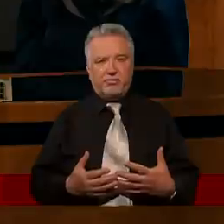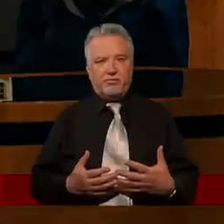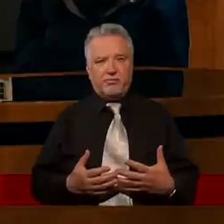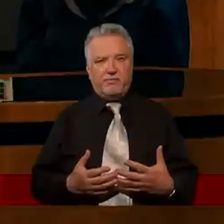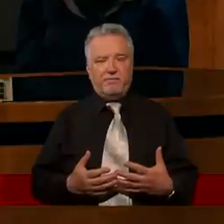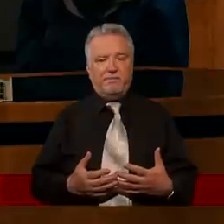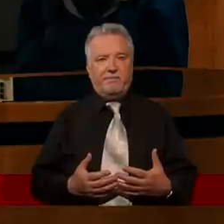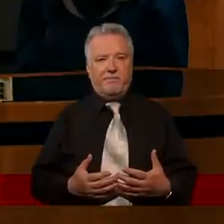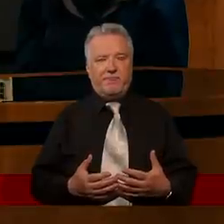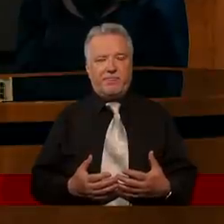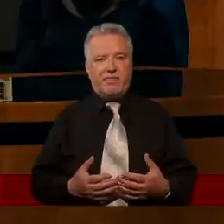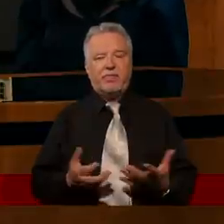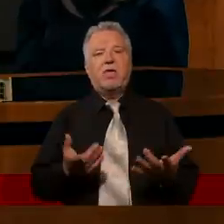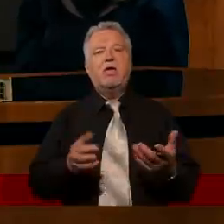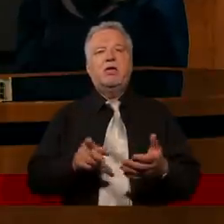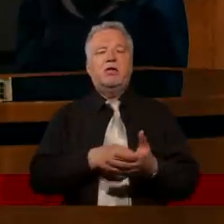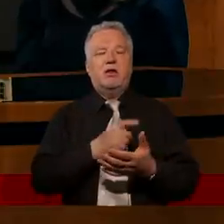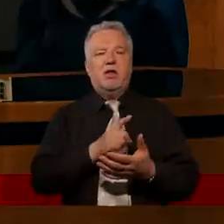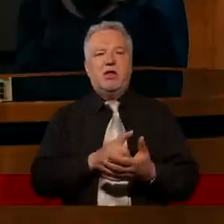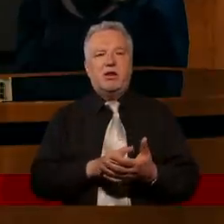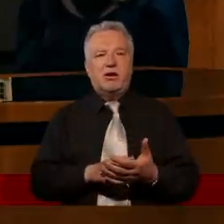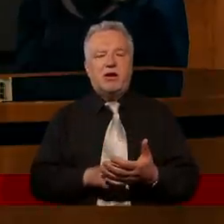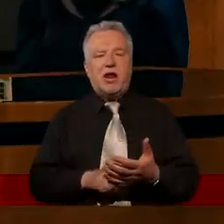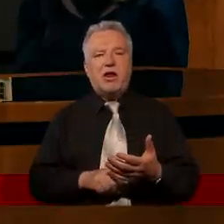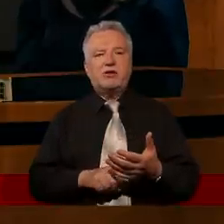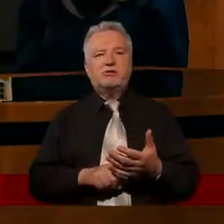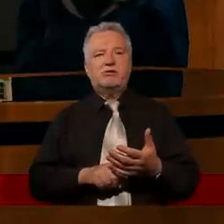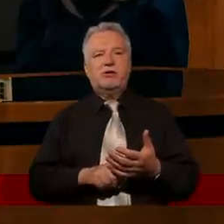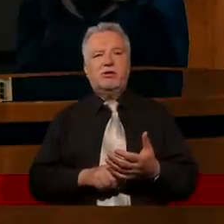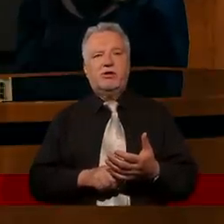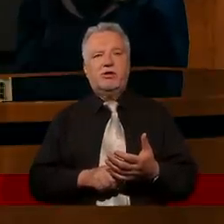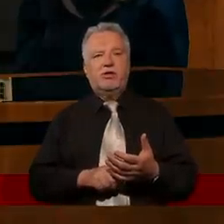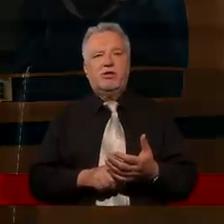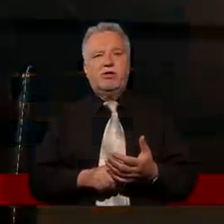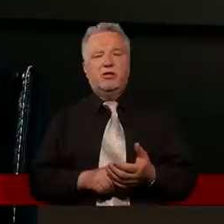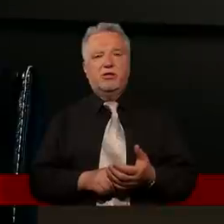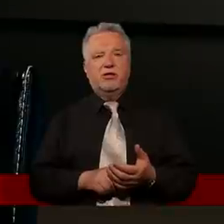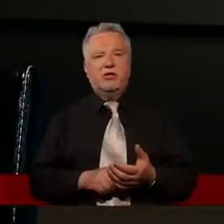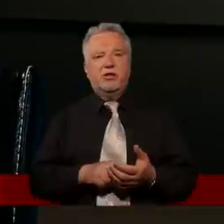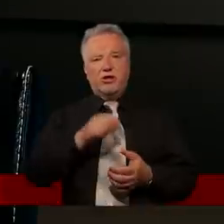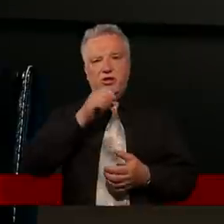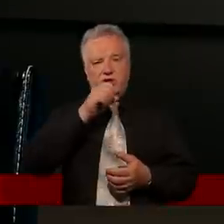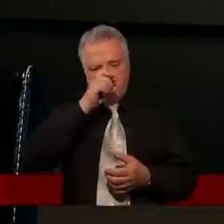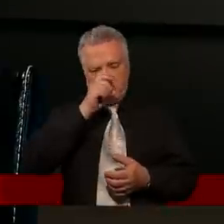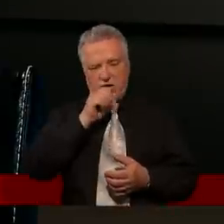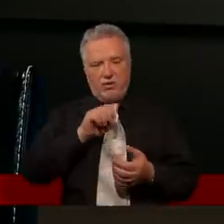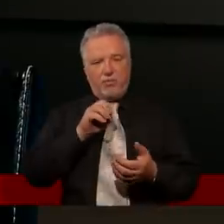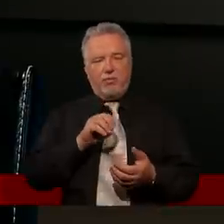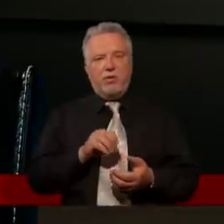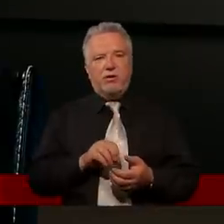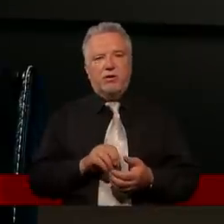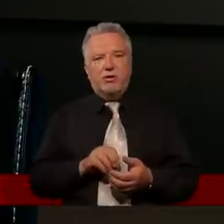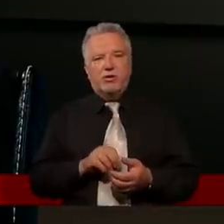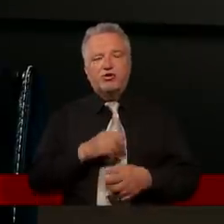od ciebie, tyle razy mu przebacz. Dokładnie. Za każdym razem. I czy to jest tak faktycznie popularne